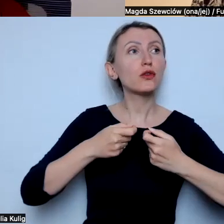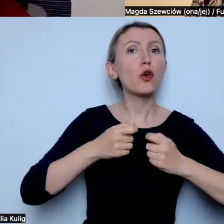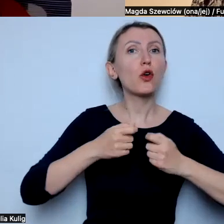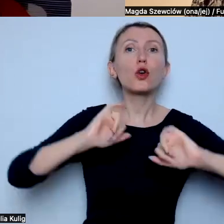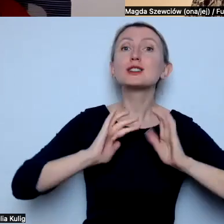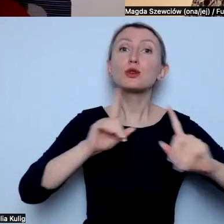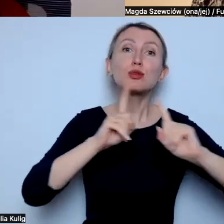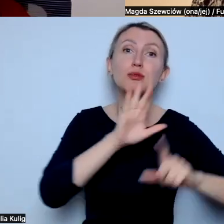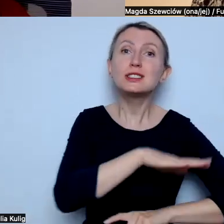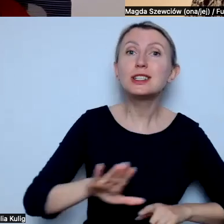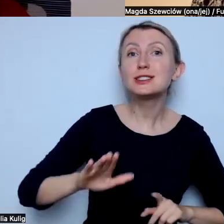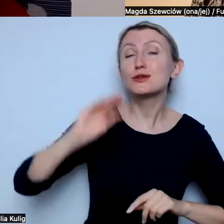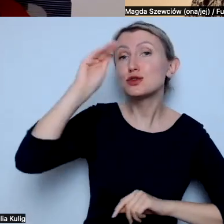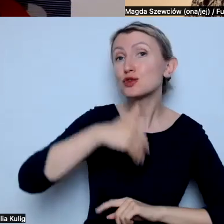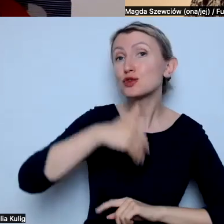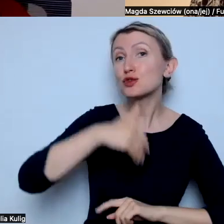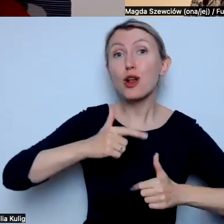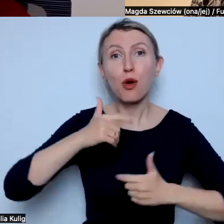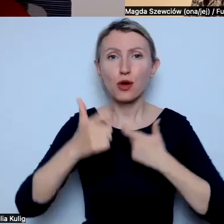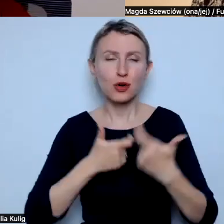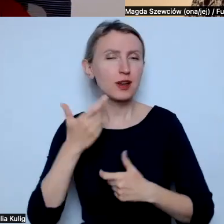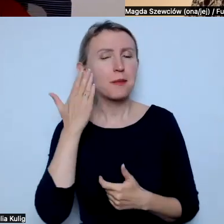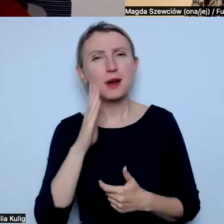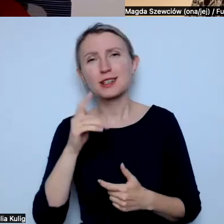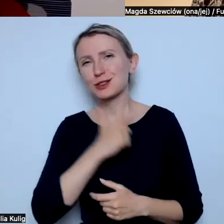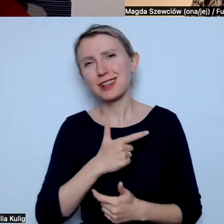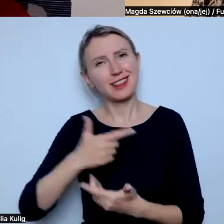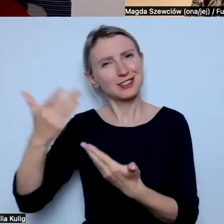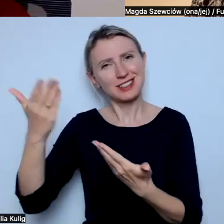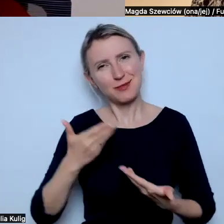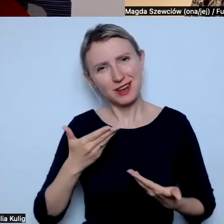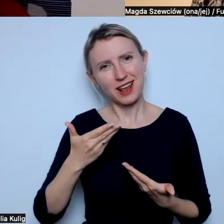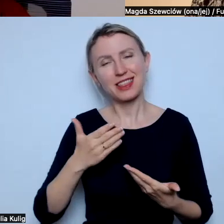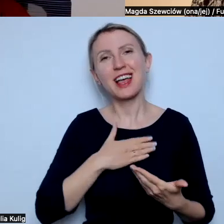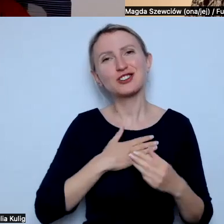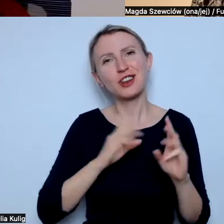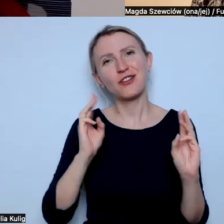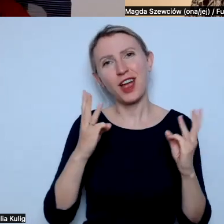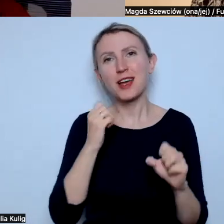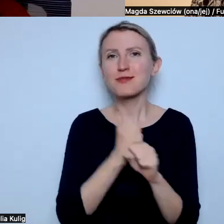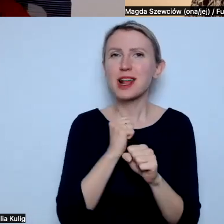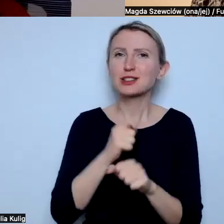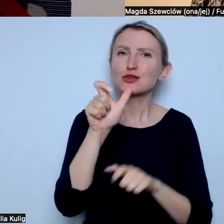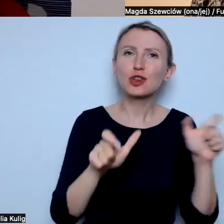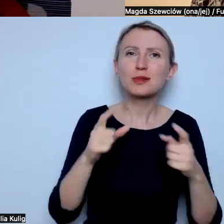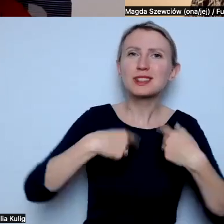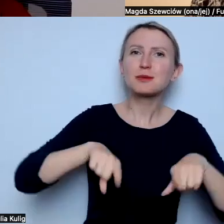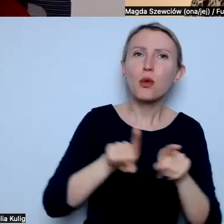co można zrobić w szkole, to ja bardzo serdecznie zapraszam na nasze warsztaty pracy z osobami ze społeczności